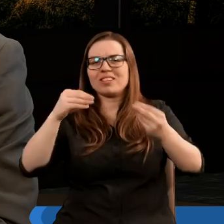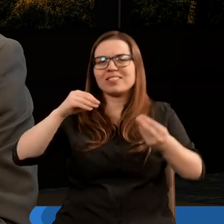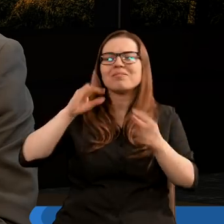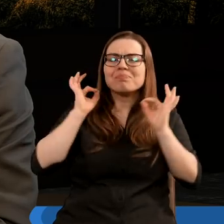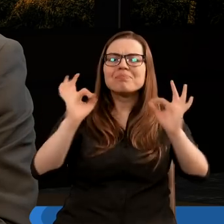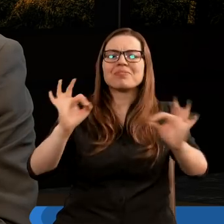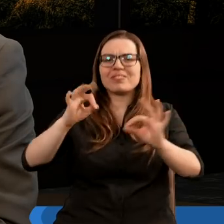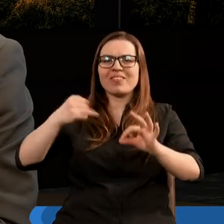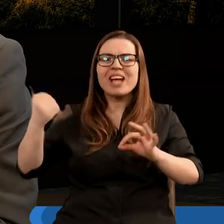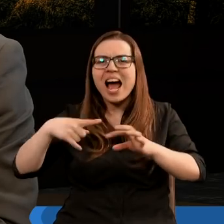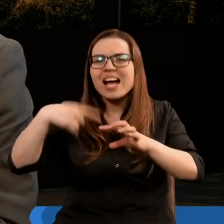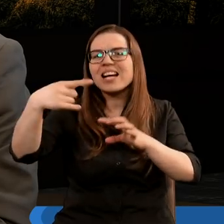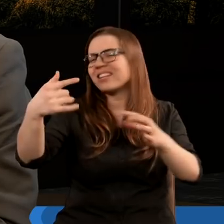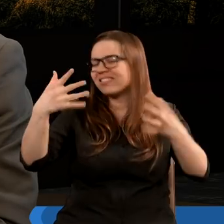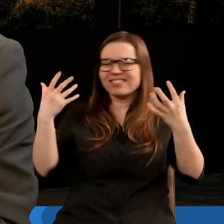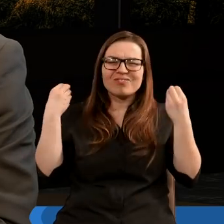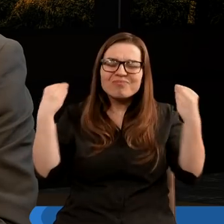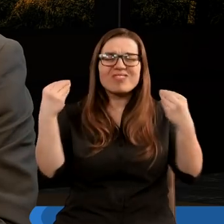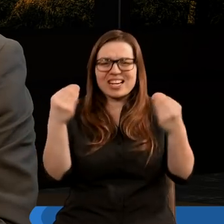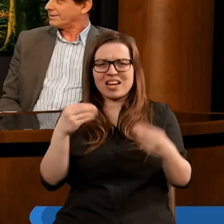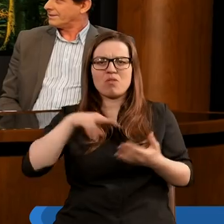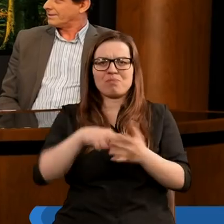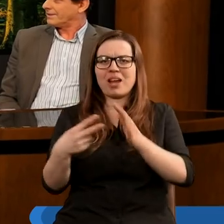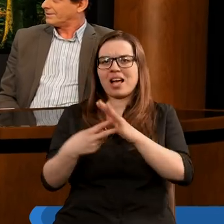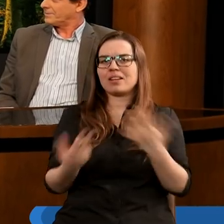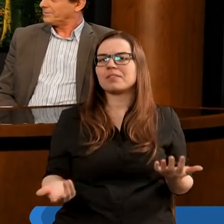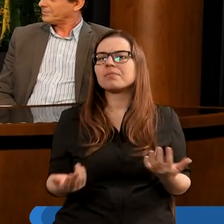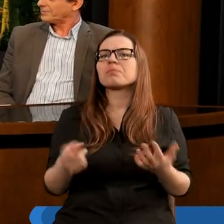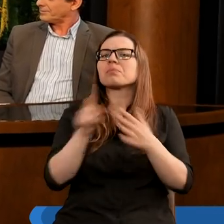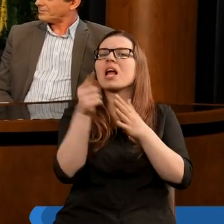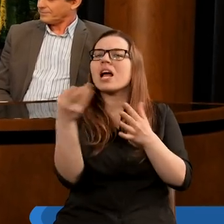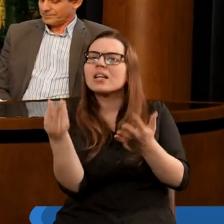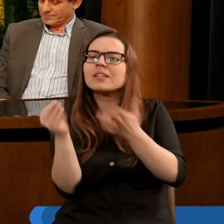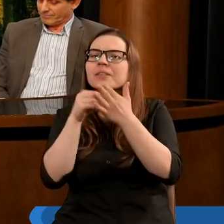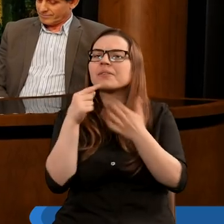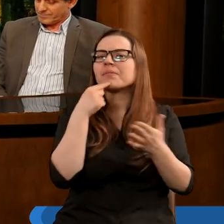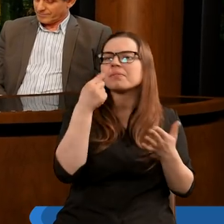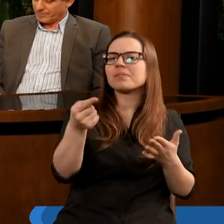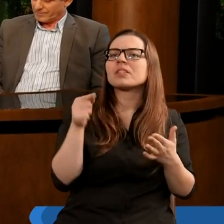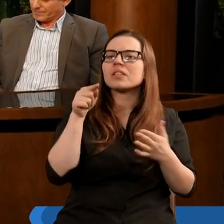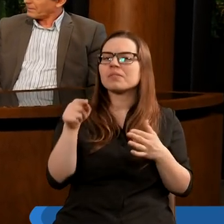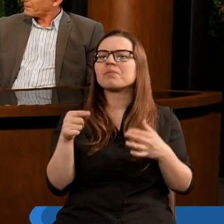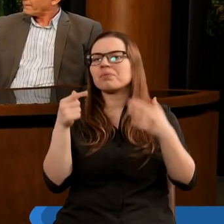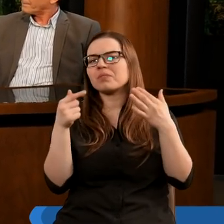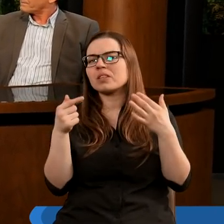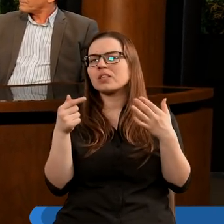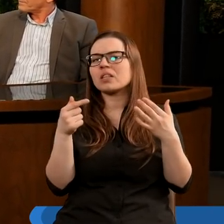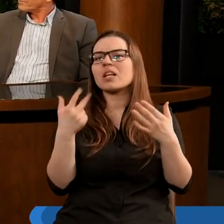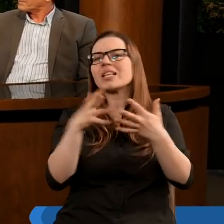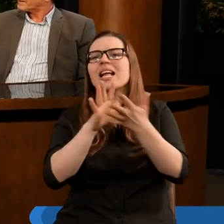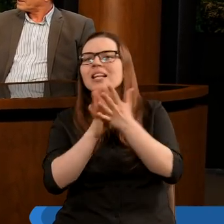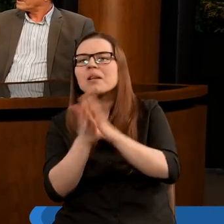wieczności. Niezwykłe to jest. No i tak jeszcze może dopowiem, że ta wieczna też ma w sobie